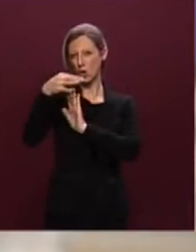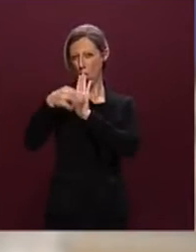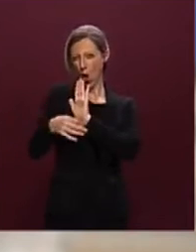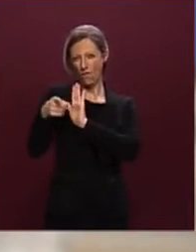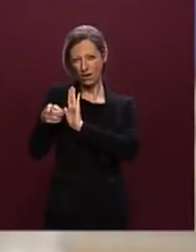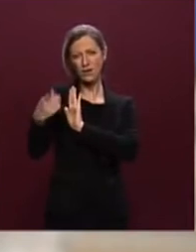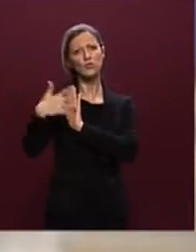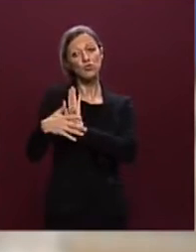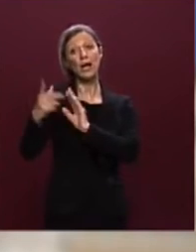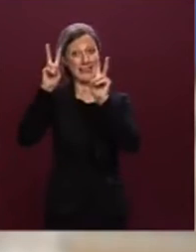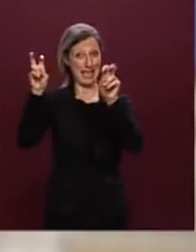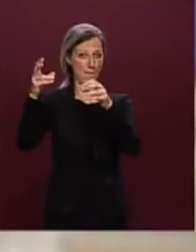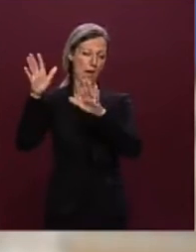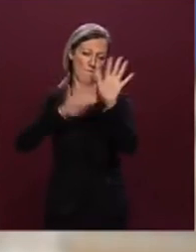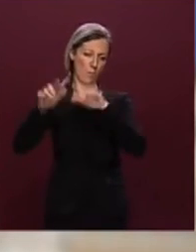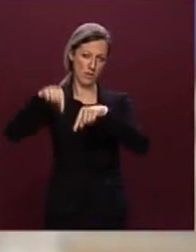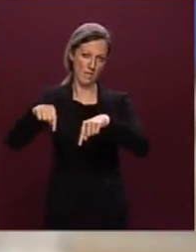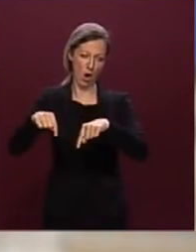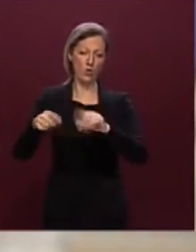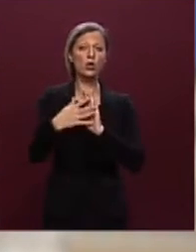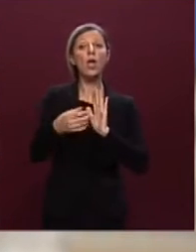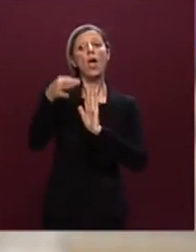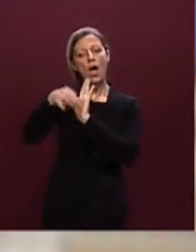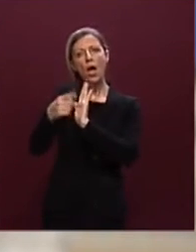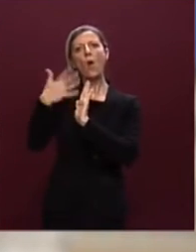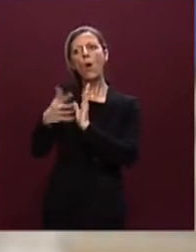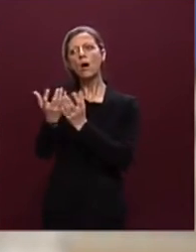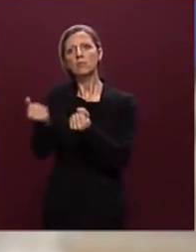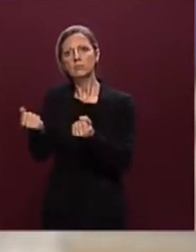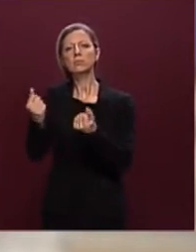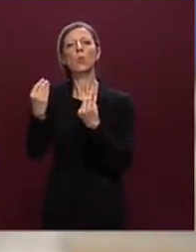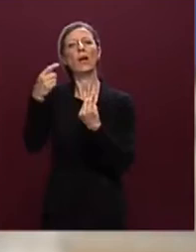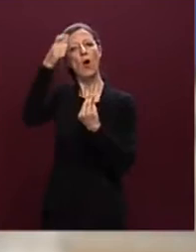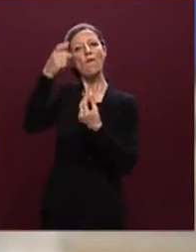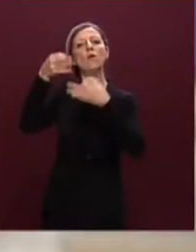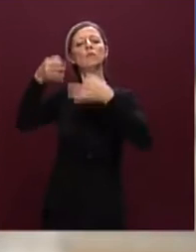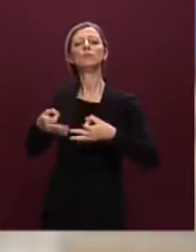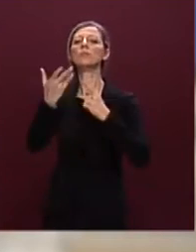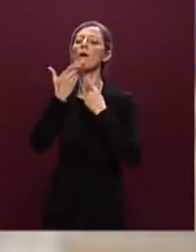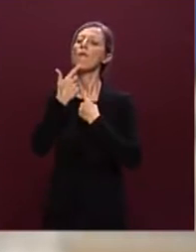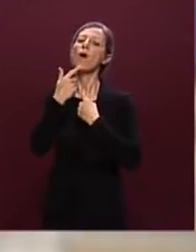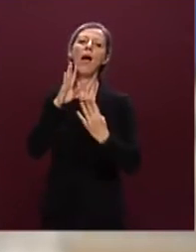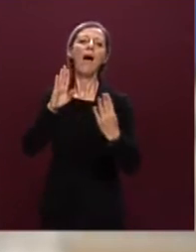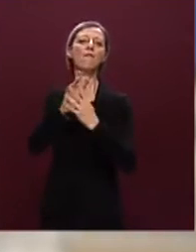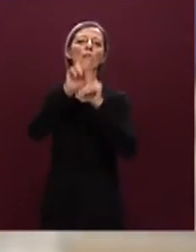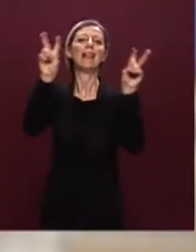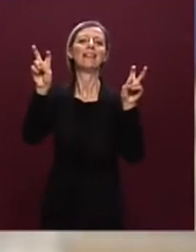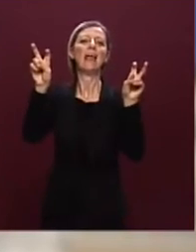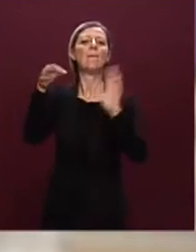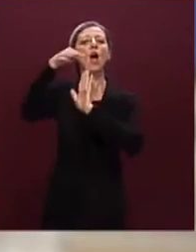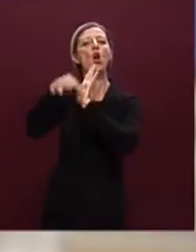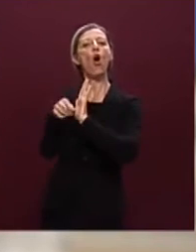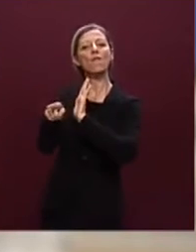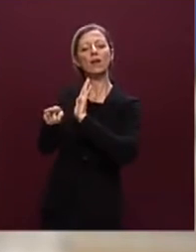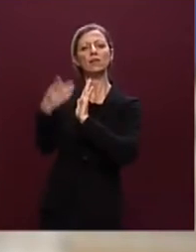dei temi dell'informativa, che il Governo ha messo in campo allora quando ha deciso di affrontare complessivamente il tema della governance,